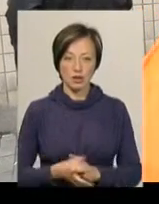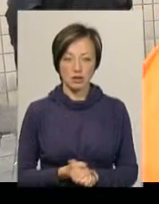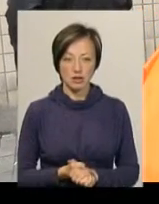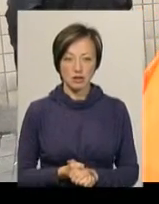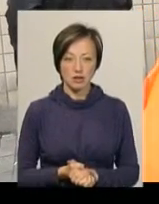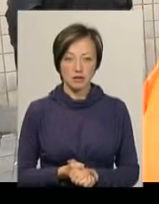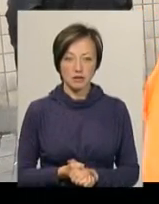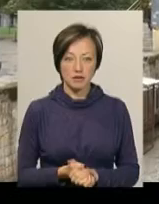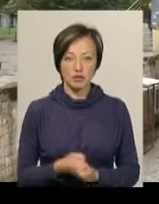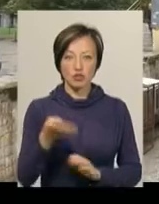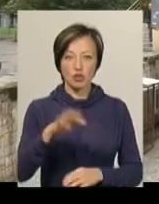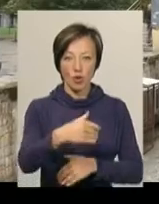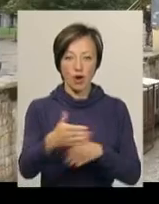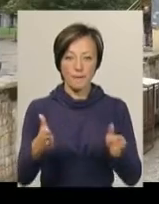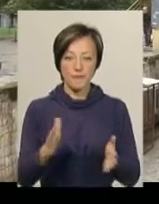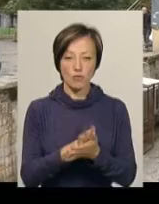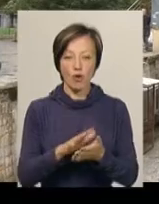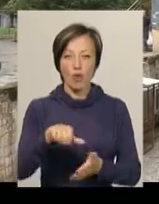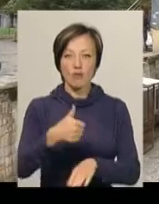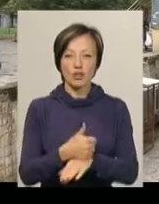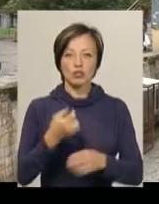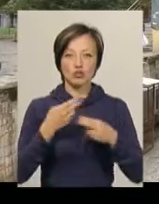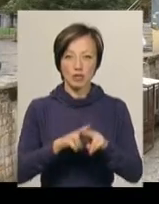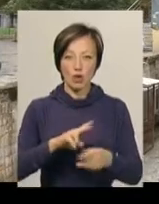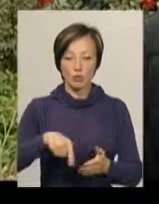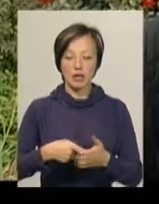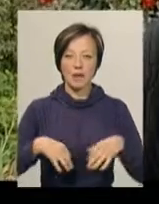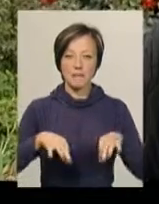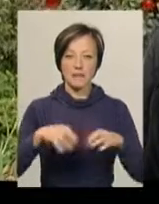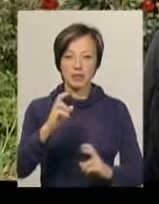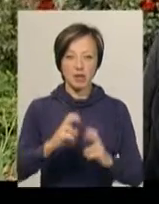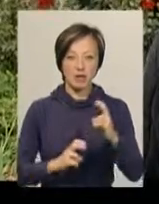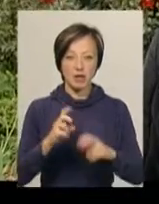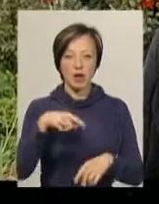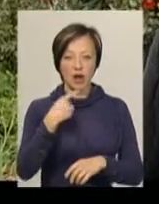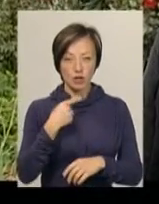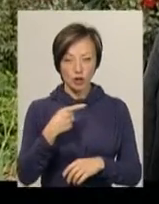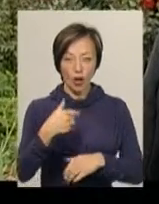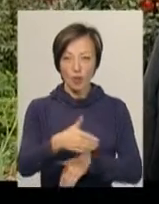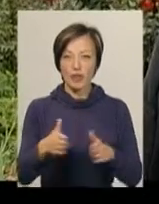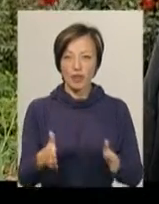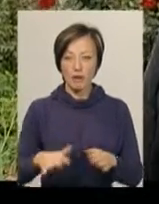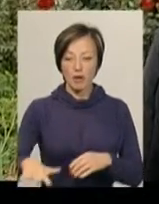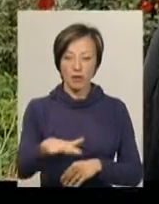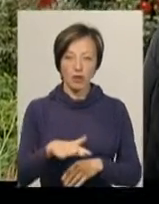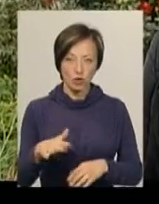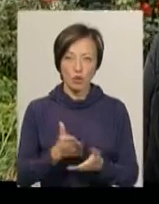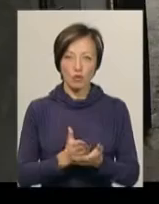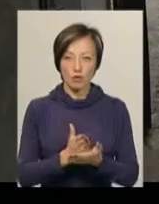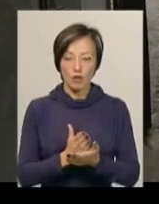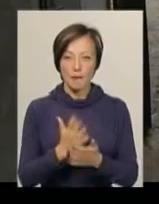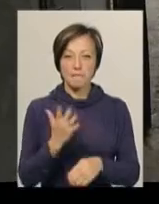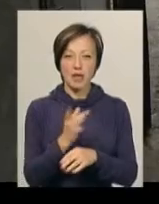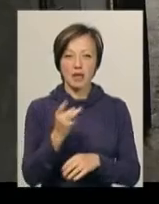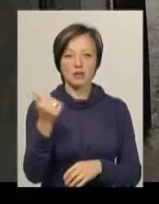з трьох камер. Головний інженер комунального підприємства «Спецкомонтранс» Юрій Мисливченко каже, контейнерний майданчик вони обслуговують